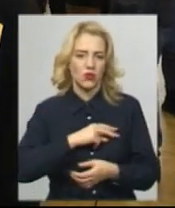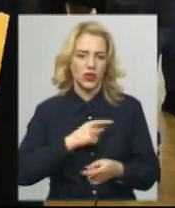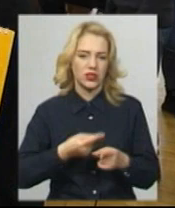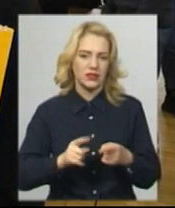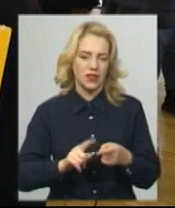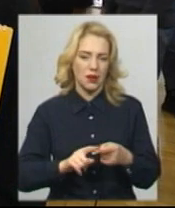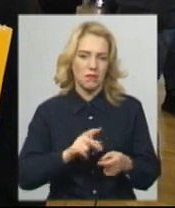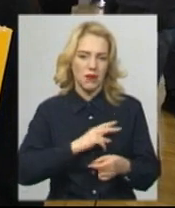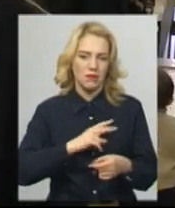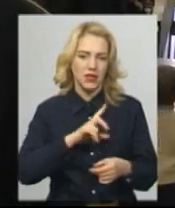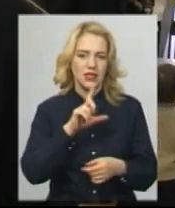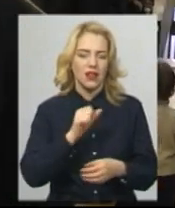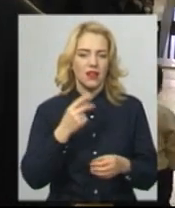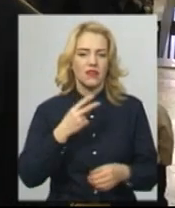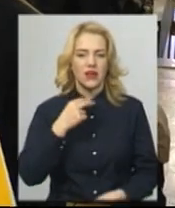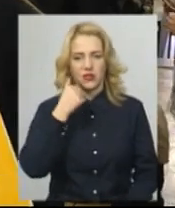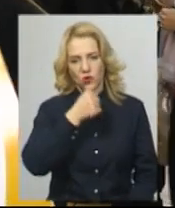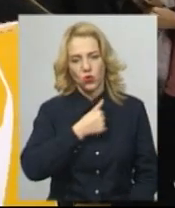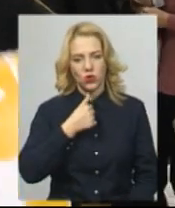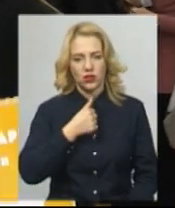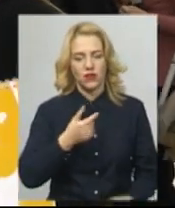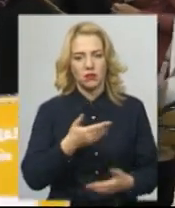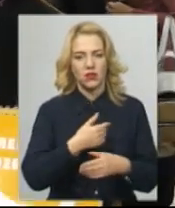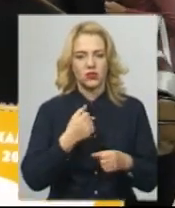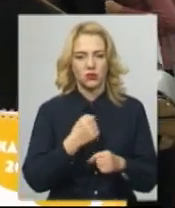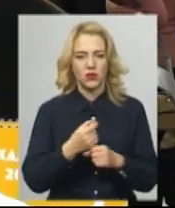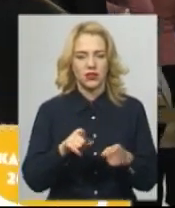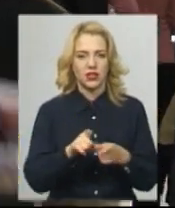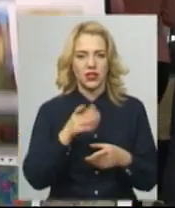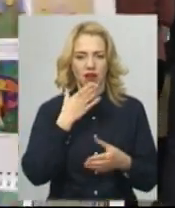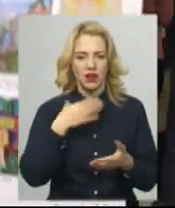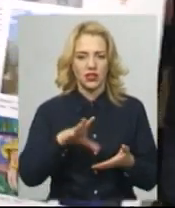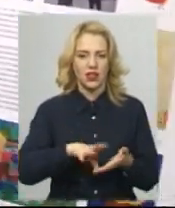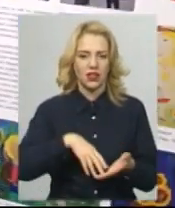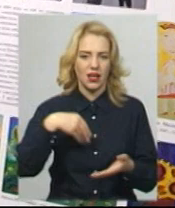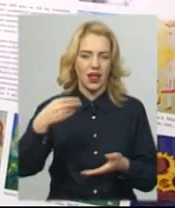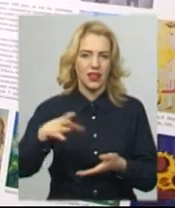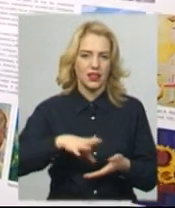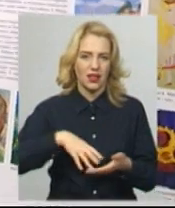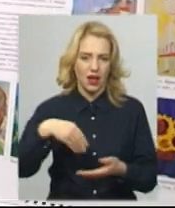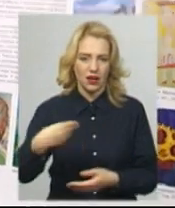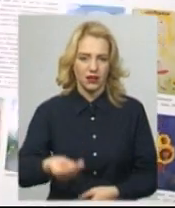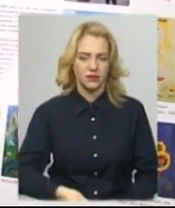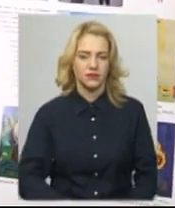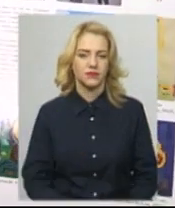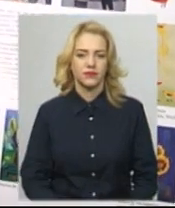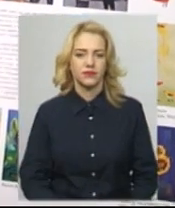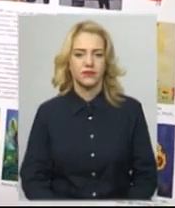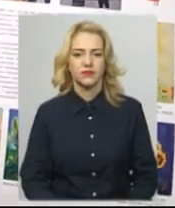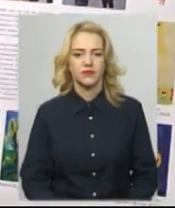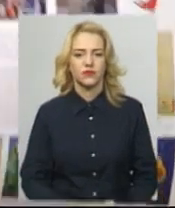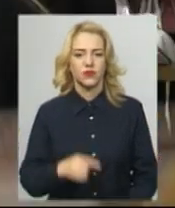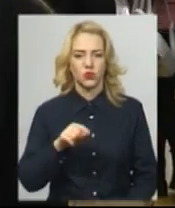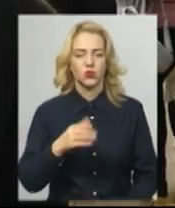за 20 років. Ми зробили такий гарний, дуже яскравий календар. Тут є